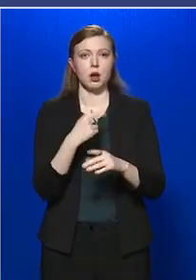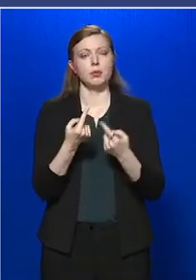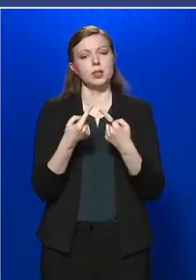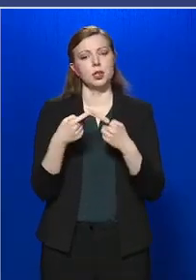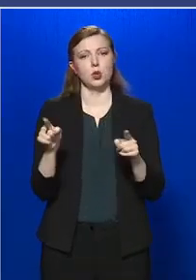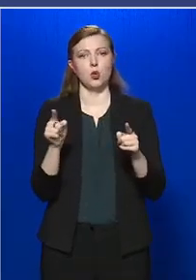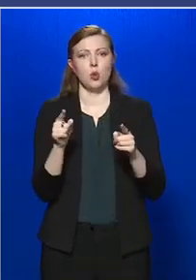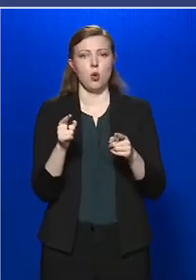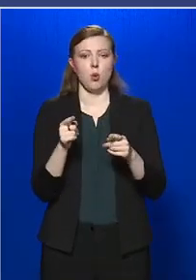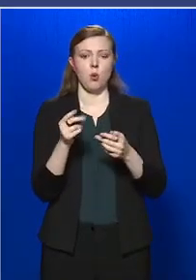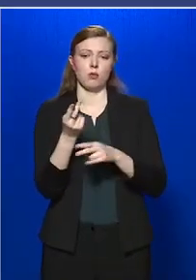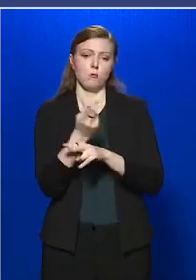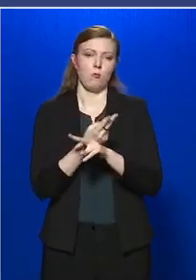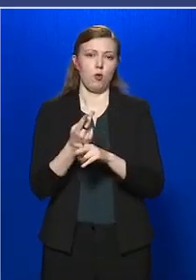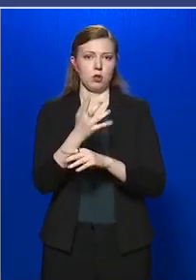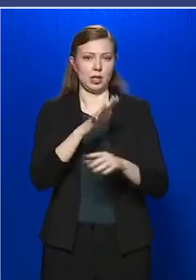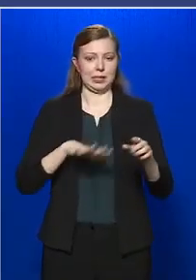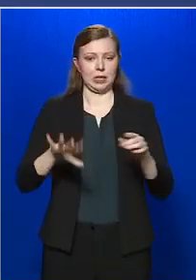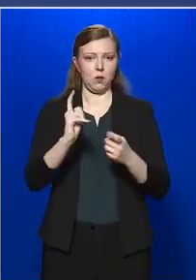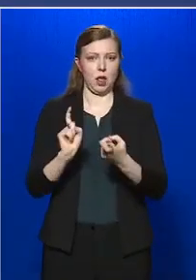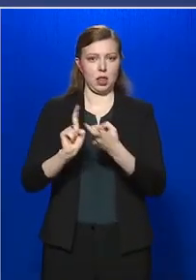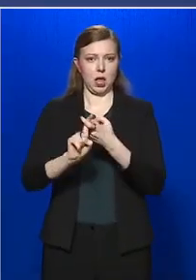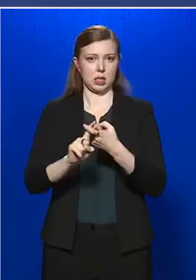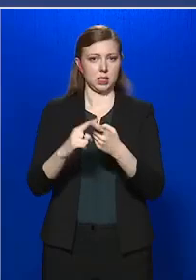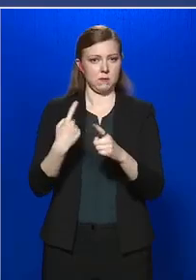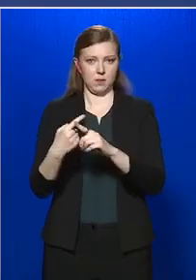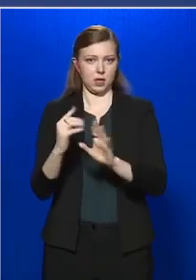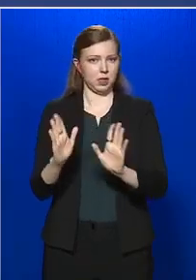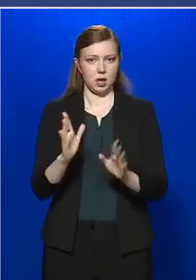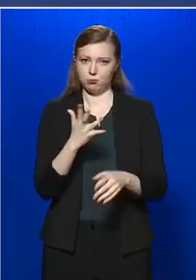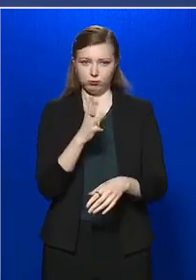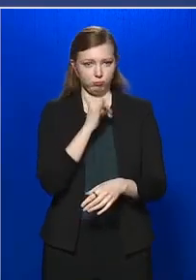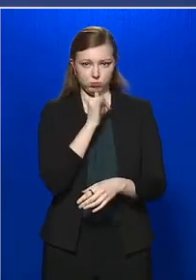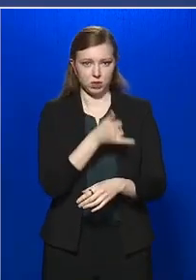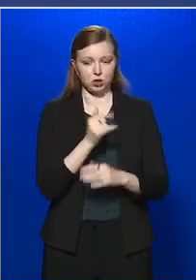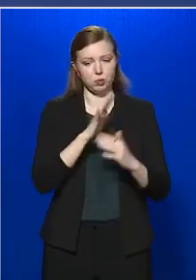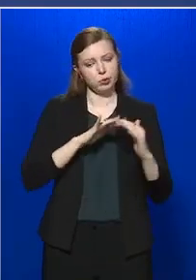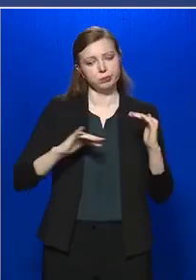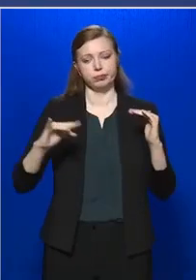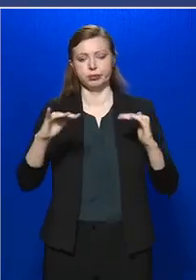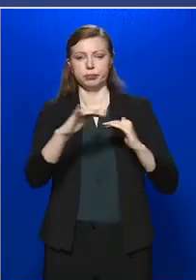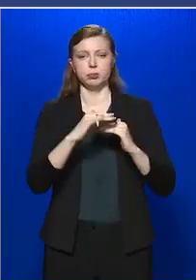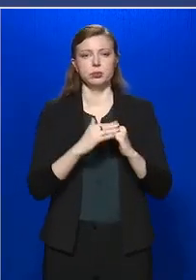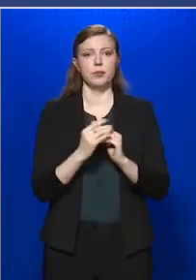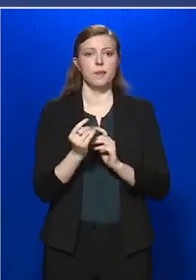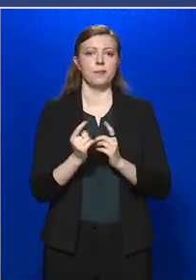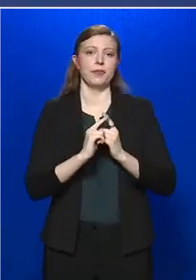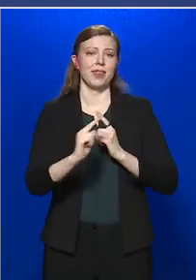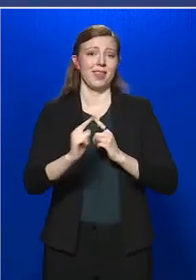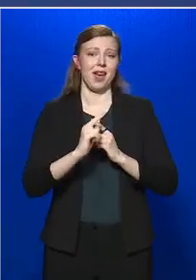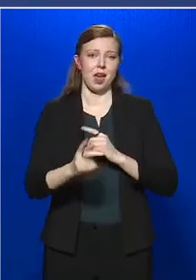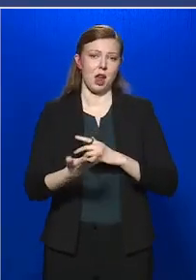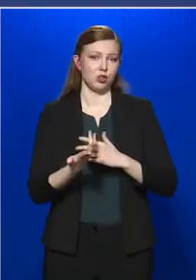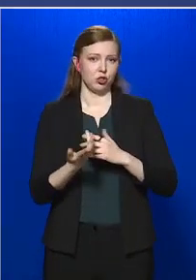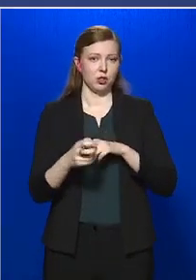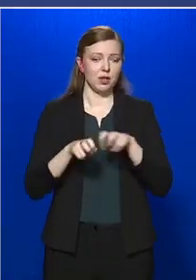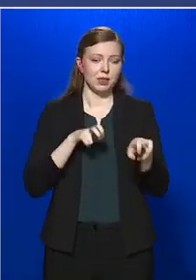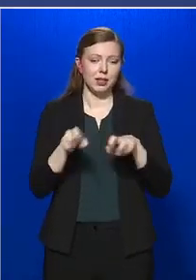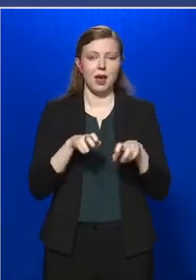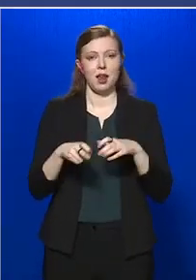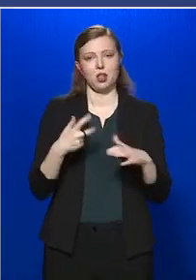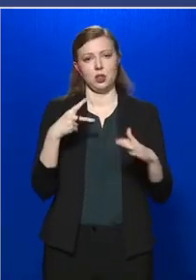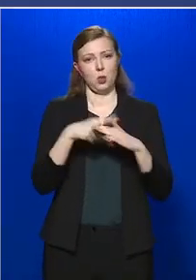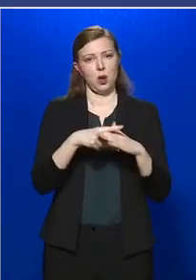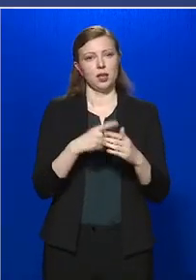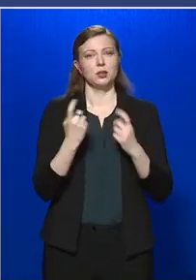külön földrajzi területhez lenne köthető. A kiárási korlátozások úgy